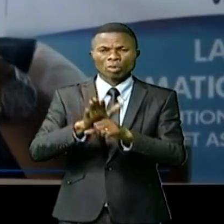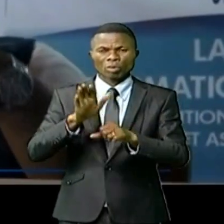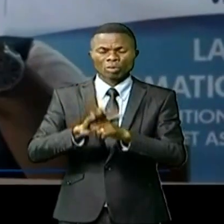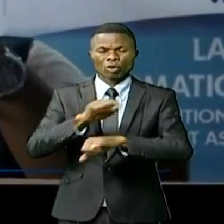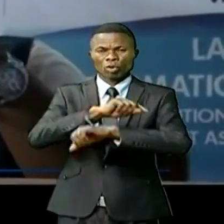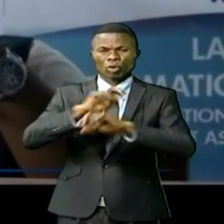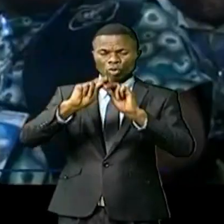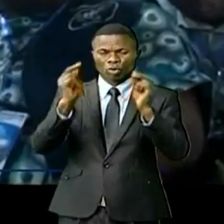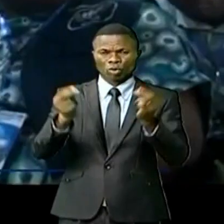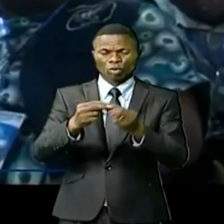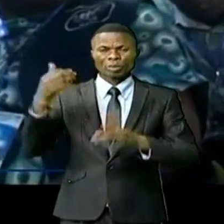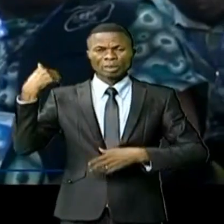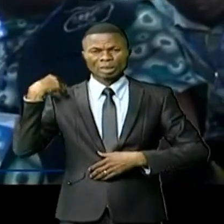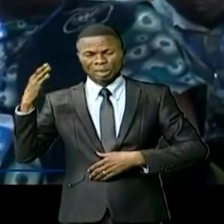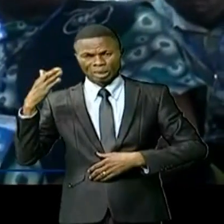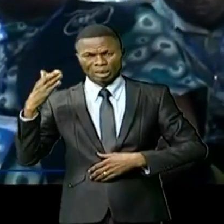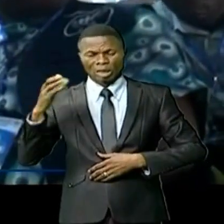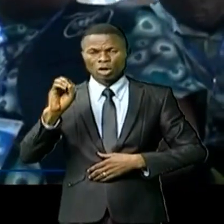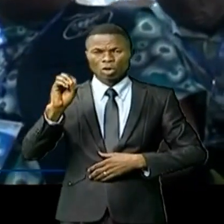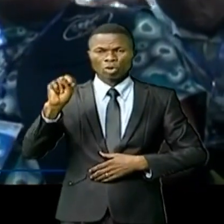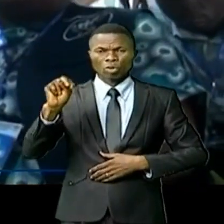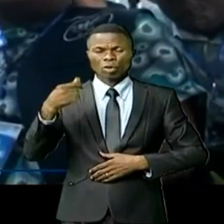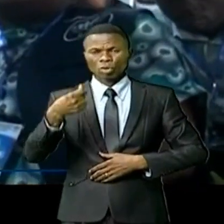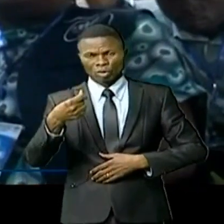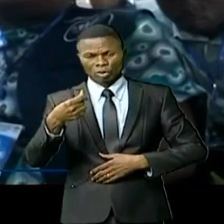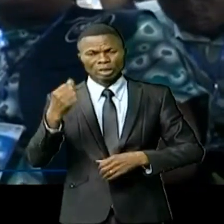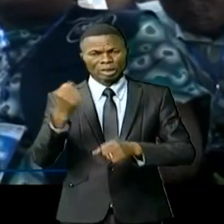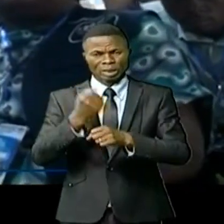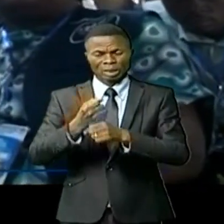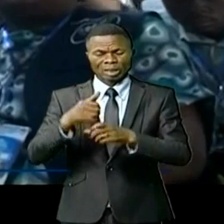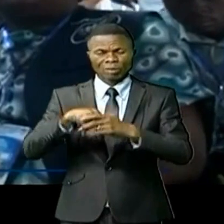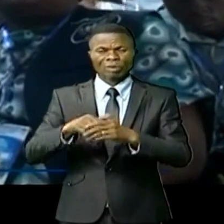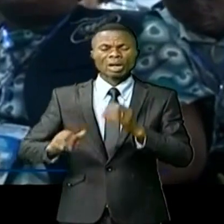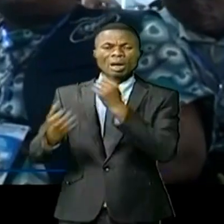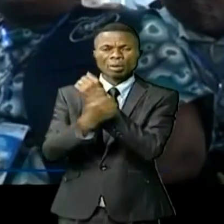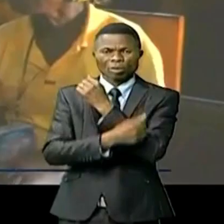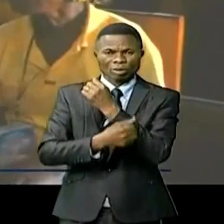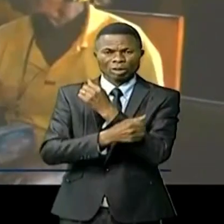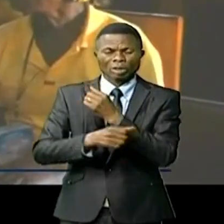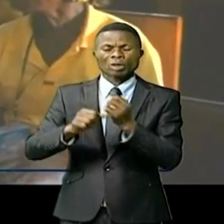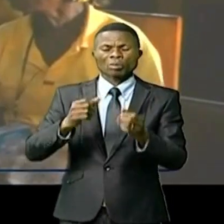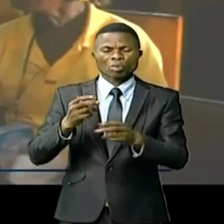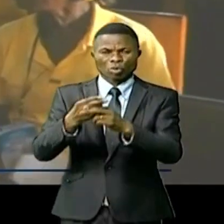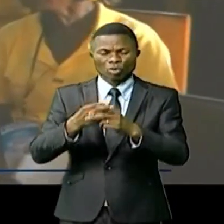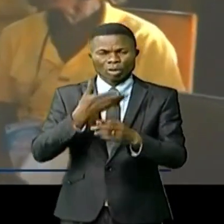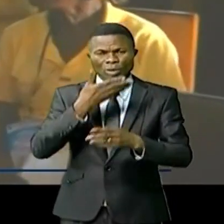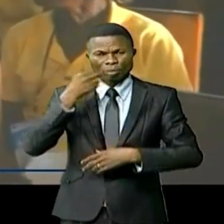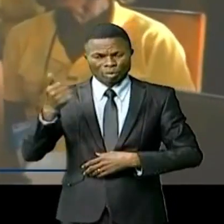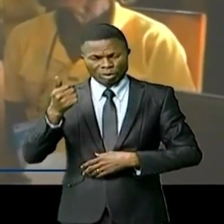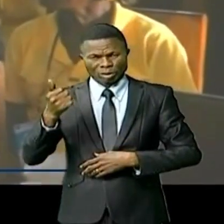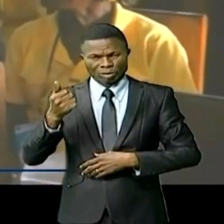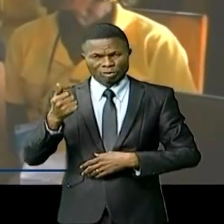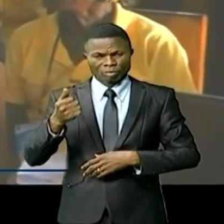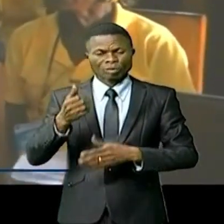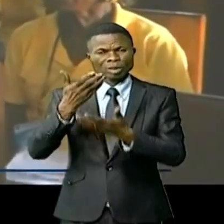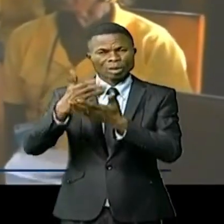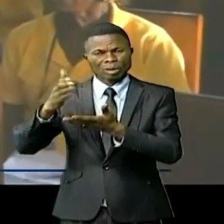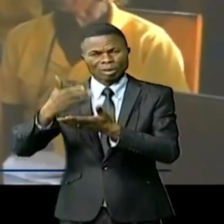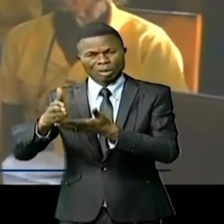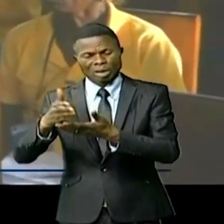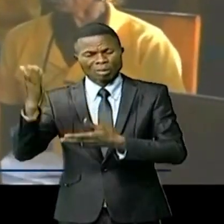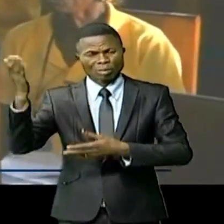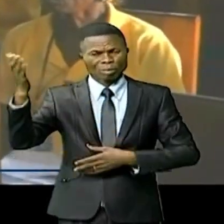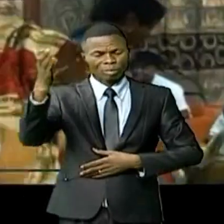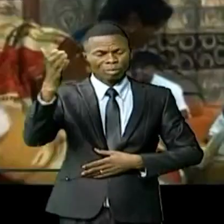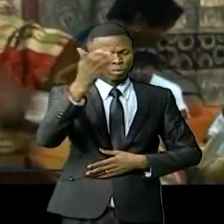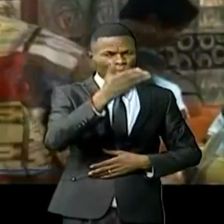structures étatiques et ONG posent à travers le pays pour un meilleur suivi des aides distribuées par-ci par